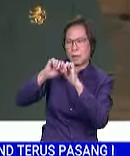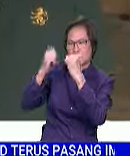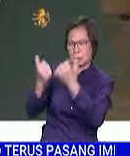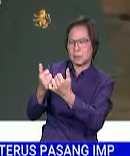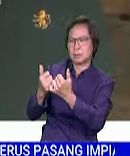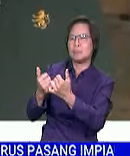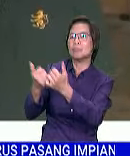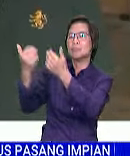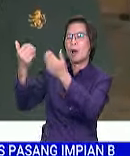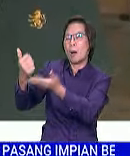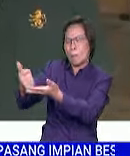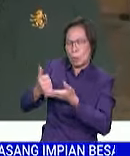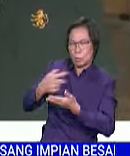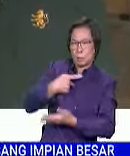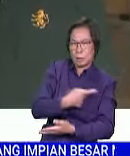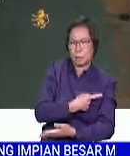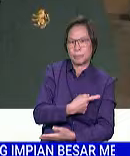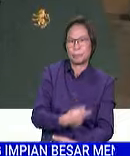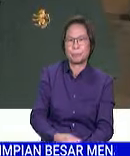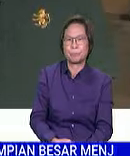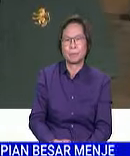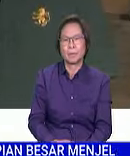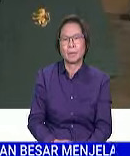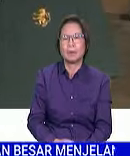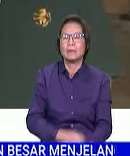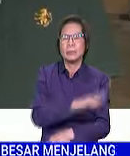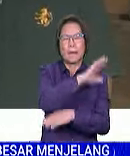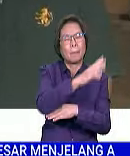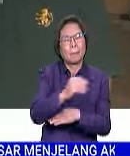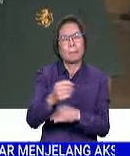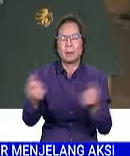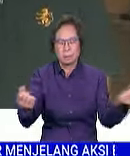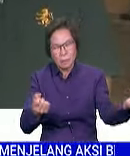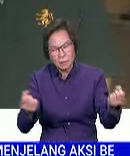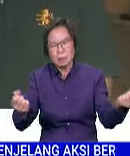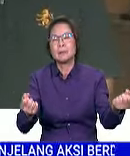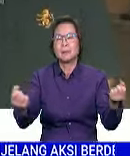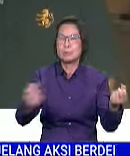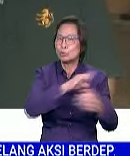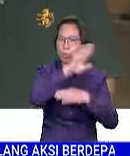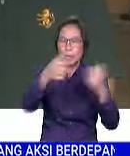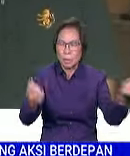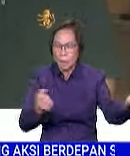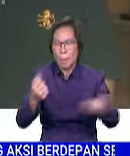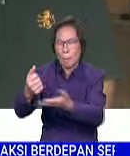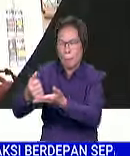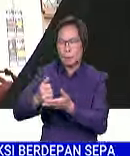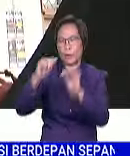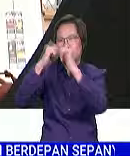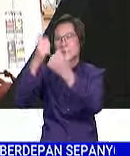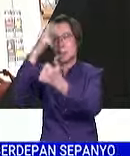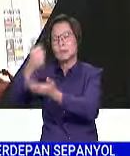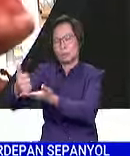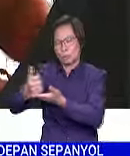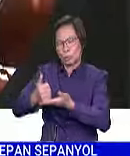membantu kita dalam agihan bakul makanan ini. Begitu juga dari segi aset-aset pun, semuanya dapat bantuan daripada agensi kerajaan yang ada.